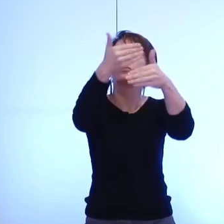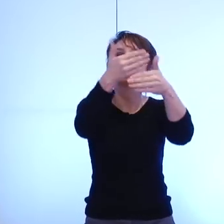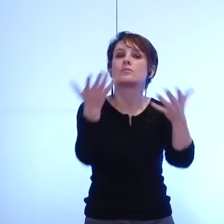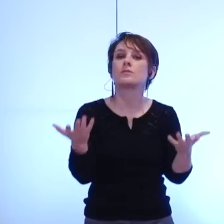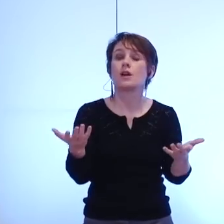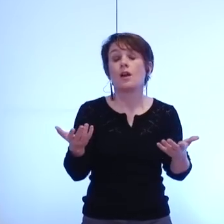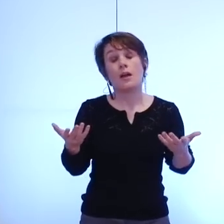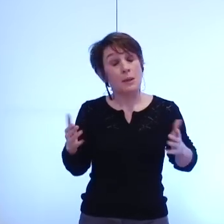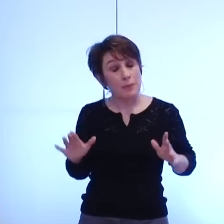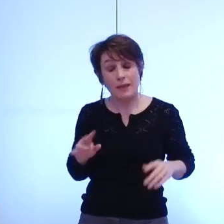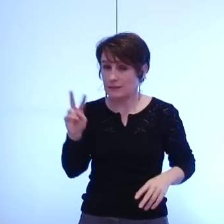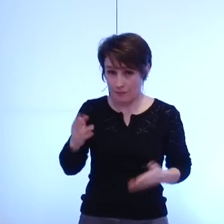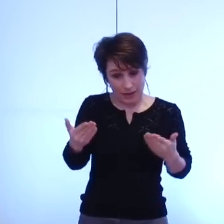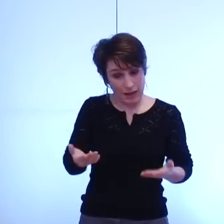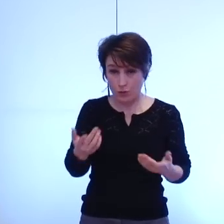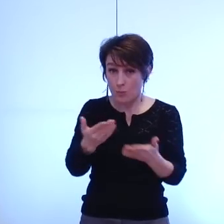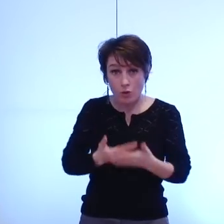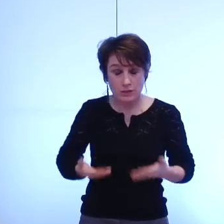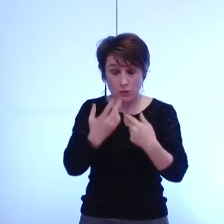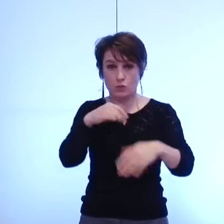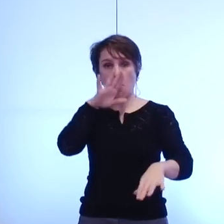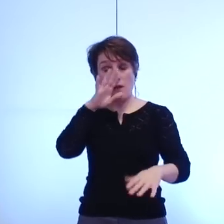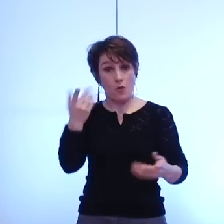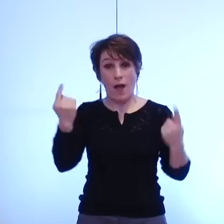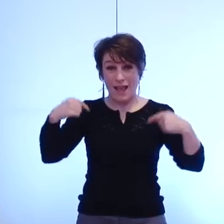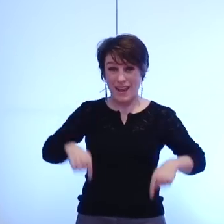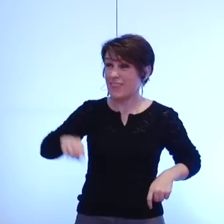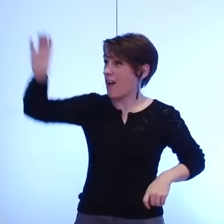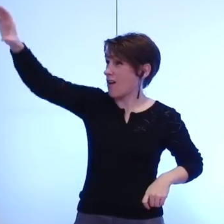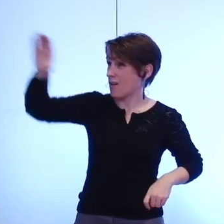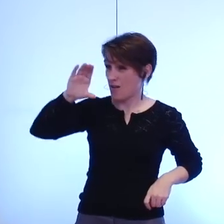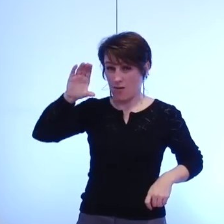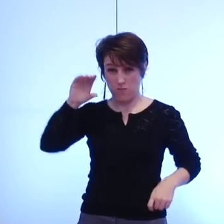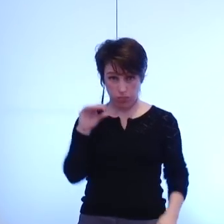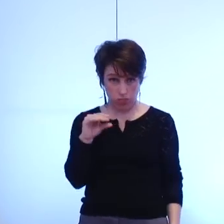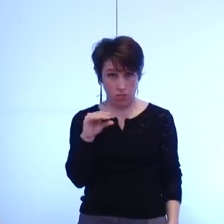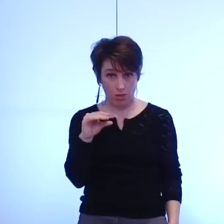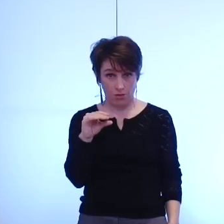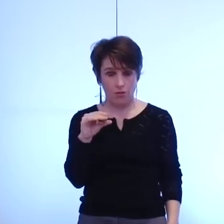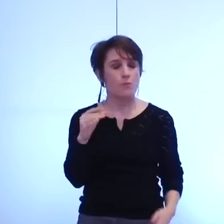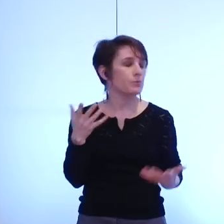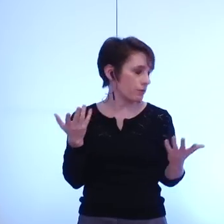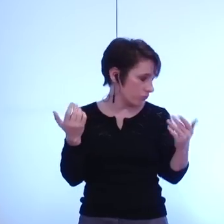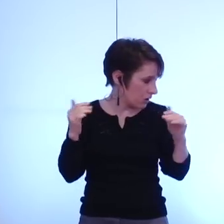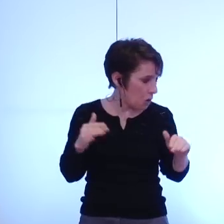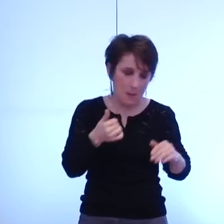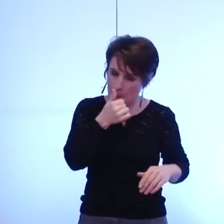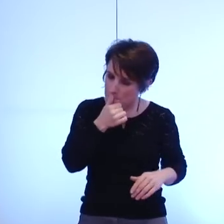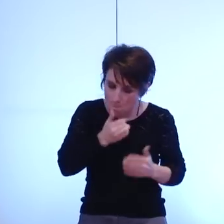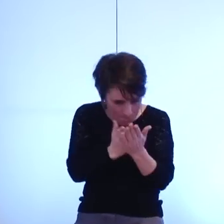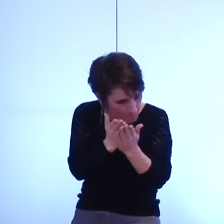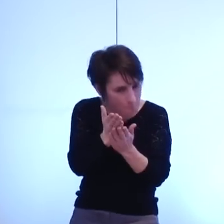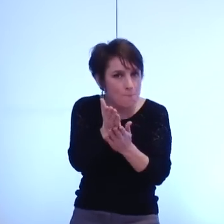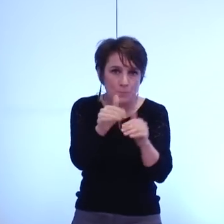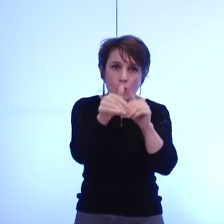baisse record des dotations de l'état nous faisons le choix de garder le cap on aurait pu faire d'autres choix par exemple